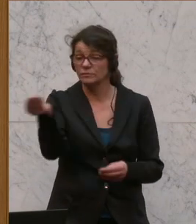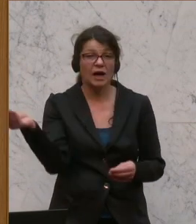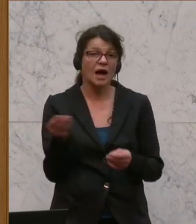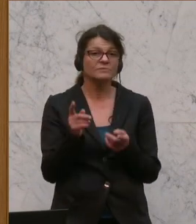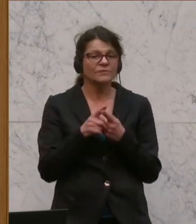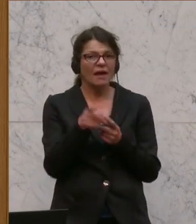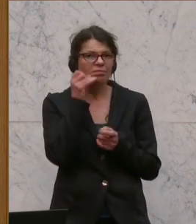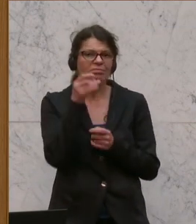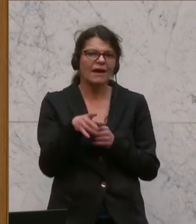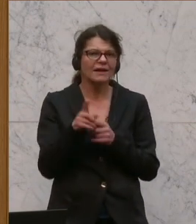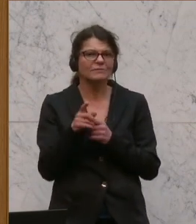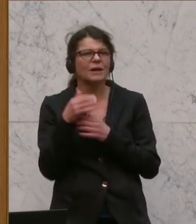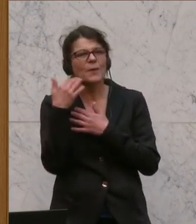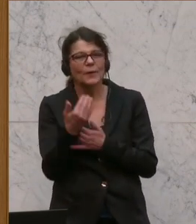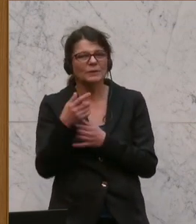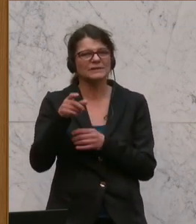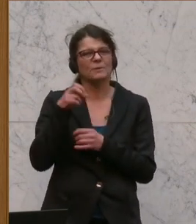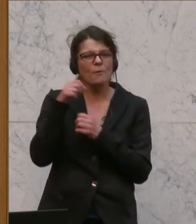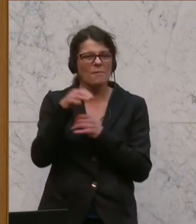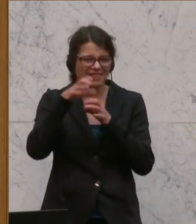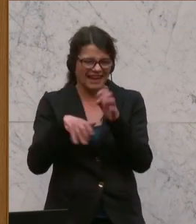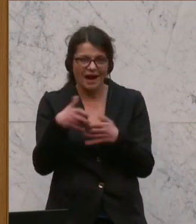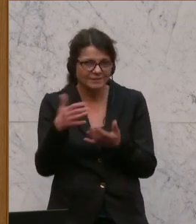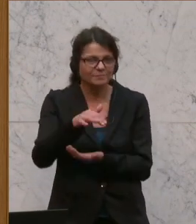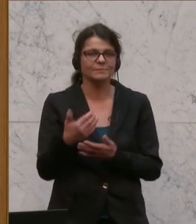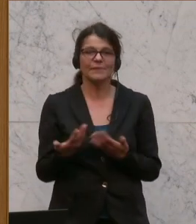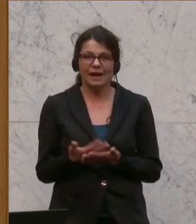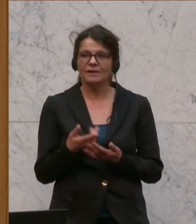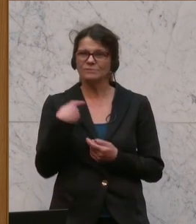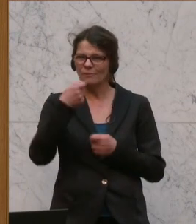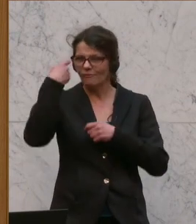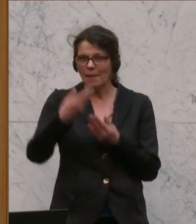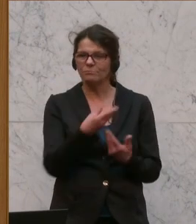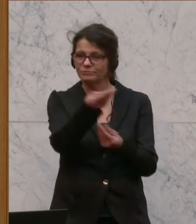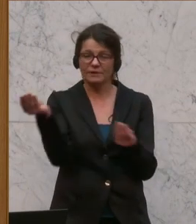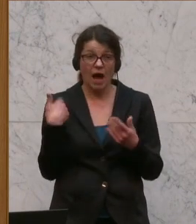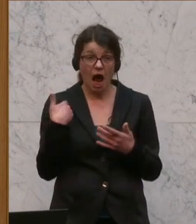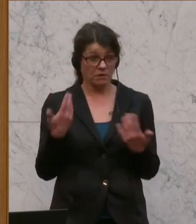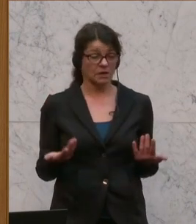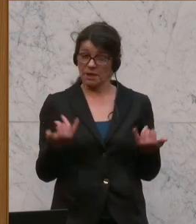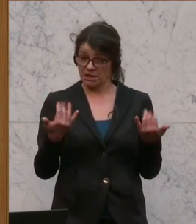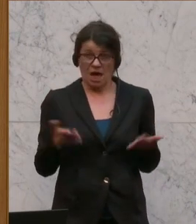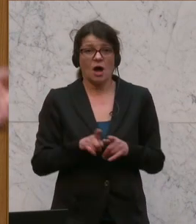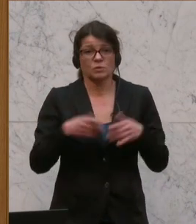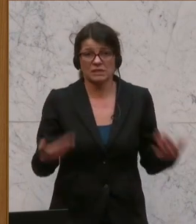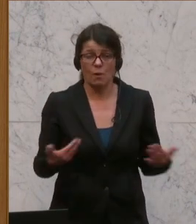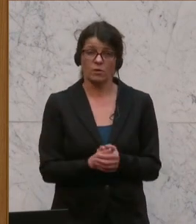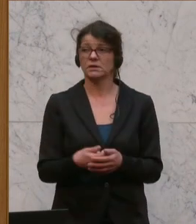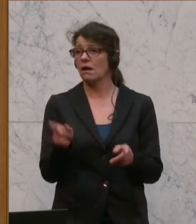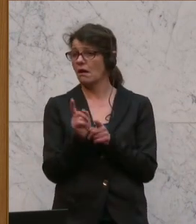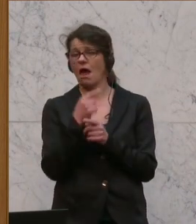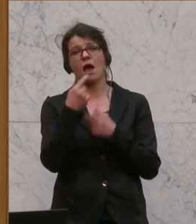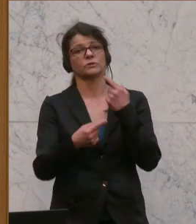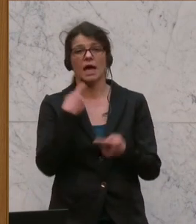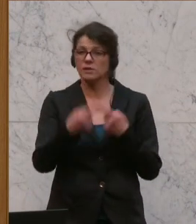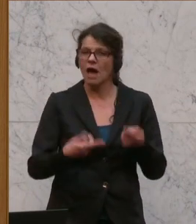grüßt das Murmeltier, weil auch damals schon war mein Gefühl täglich grüßt das Murmeltier. Und genauso war es auch eben hier. Es waren halt dann die gleichen Behauptungen, die